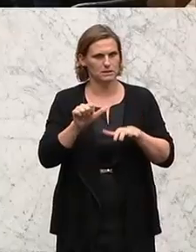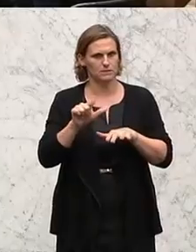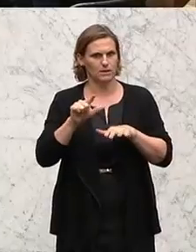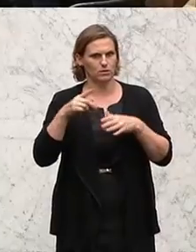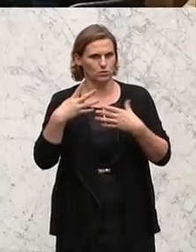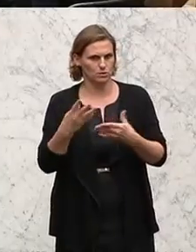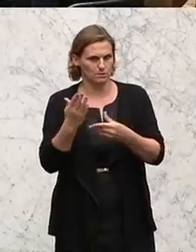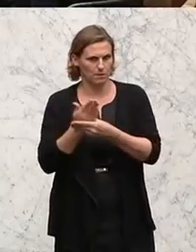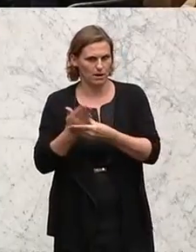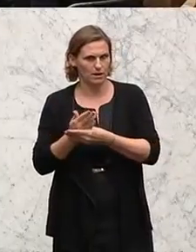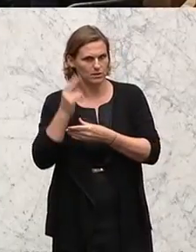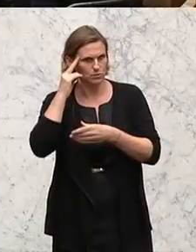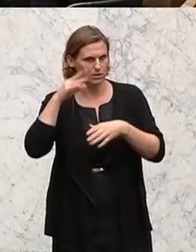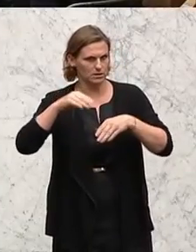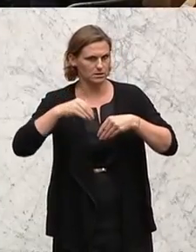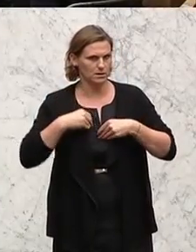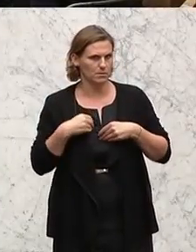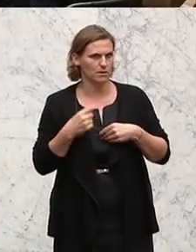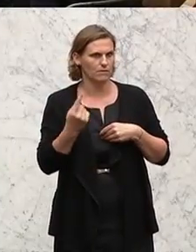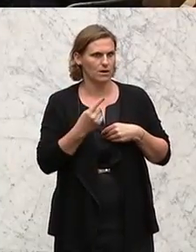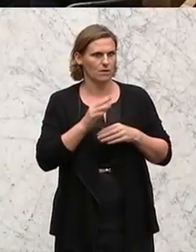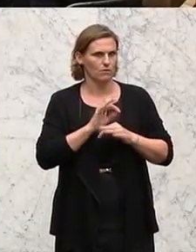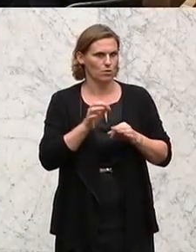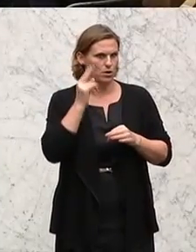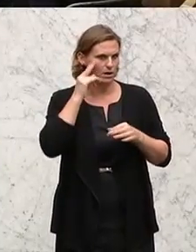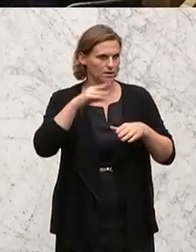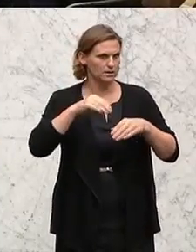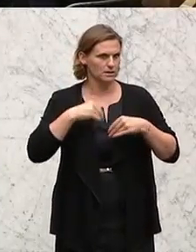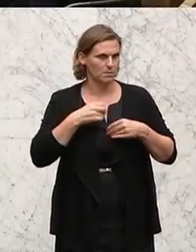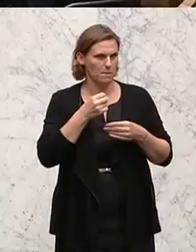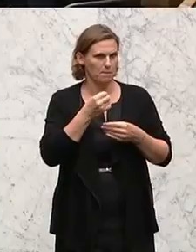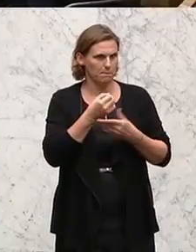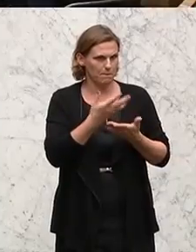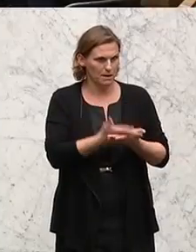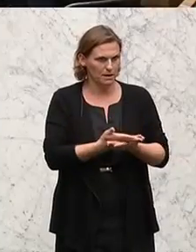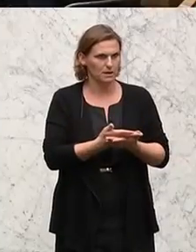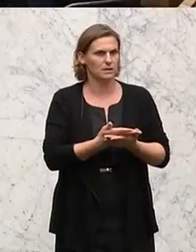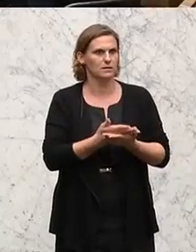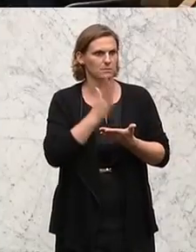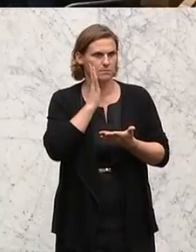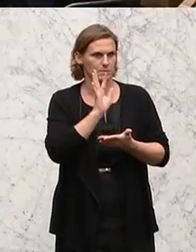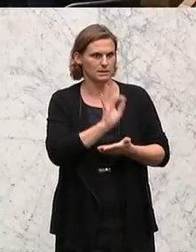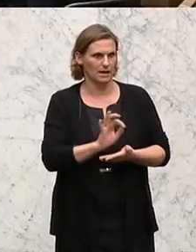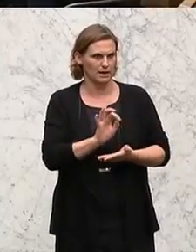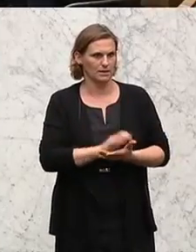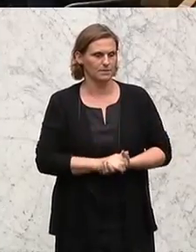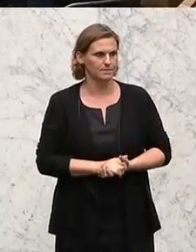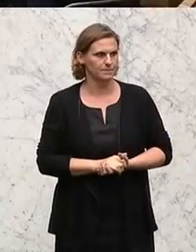der Beilagen zur Kenntnis zu nehmen. Wer für die Kenntnisnahme dieses Berichtes stimmt, den bitte ich um ein Zeichen.